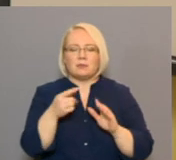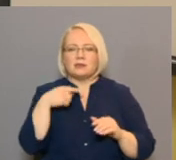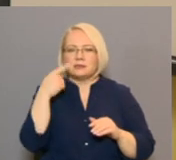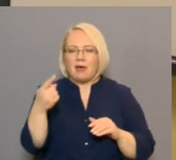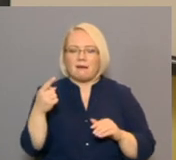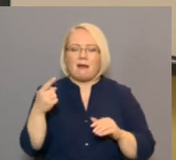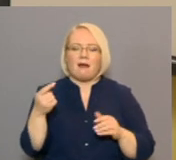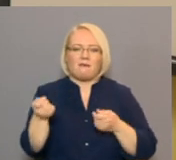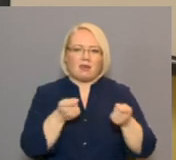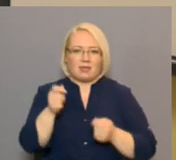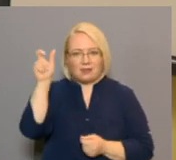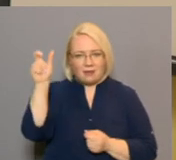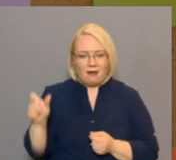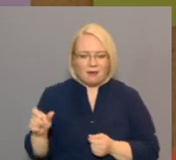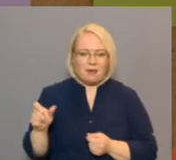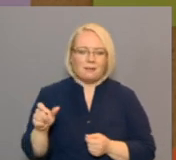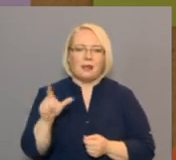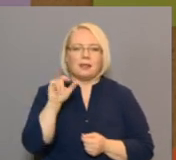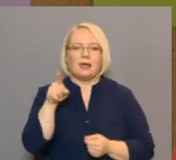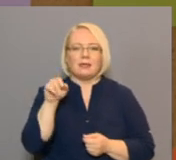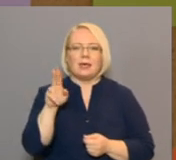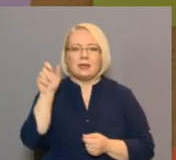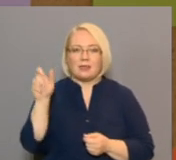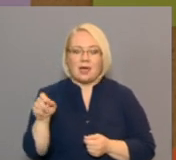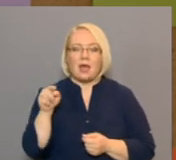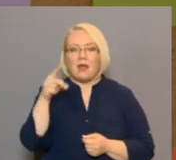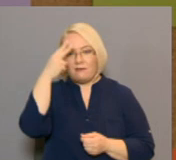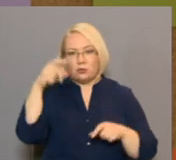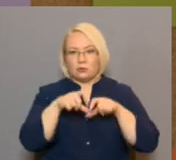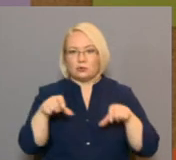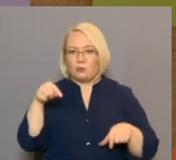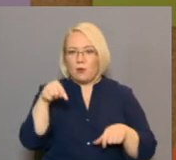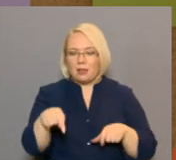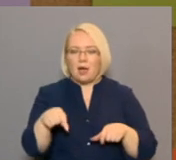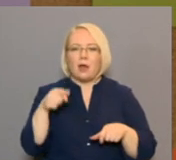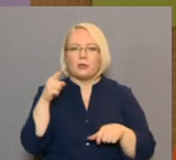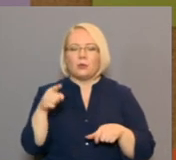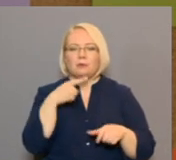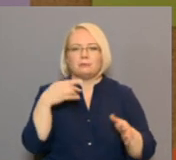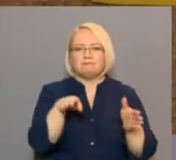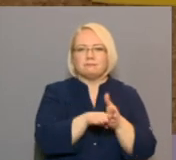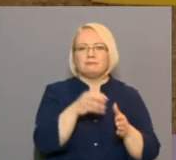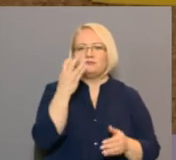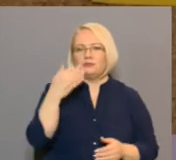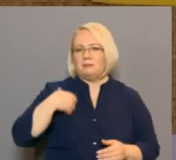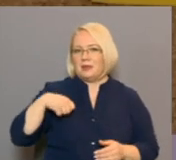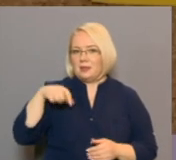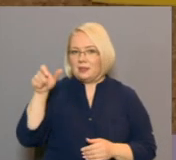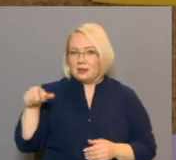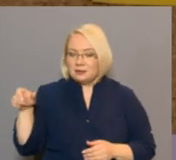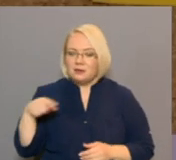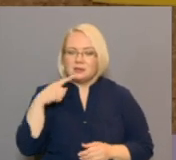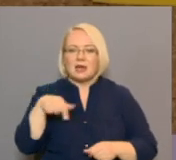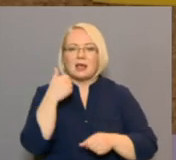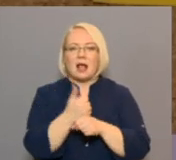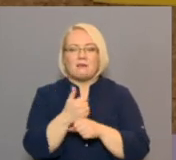gaidu vienības vadītāja Ingrīda Litiņa. Vabolas vidusskolā šo izaicinājumu pieņēmušas 14 gaidas. Galvenā doma